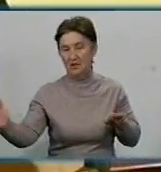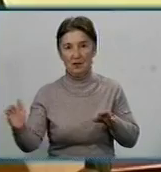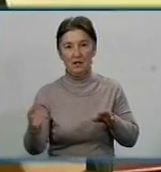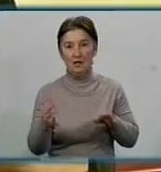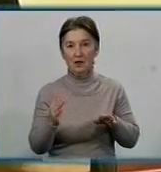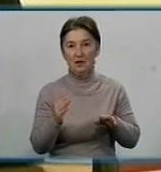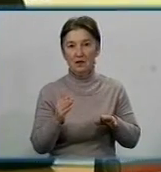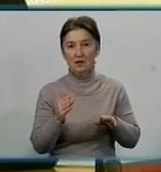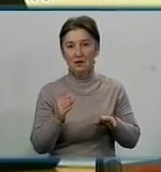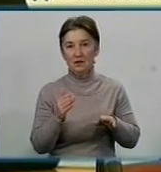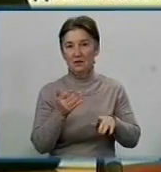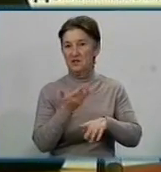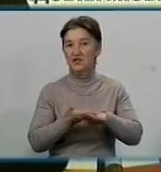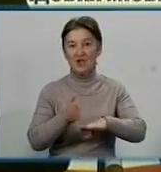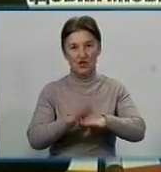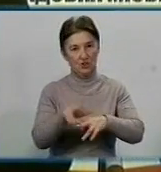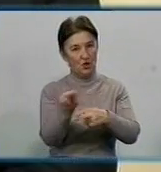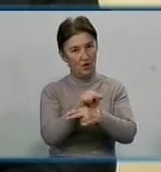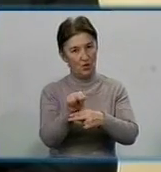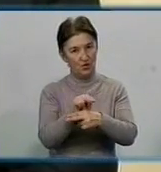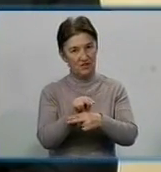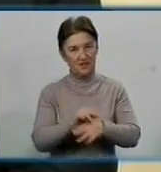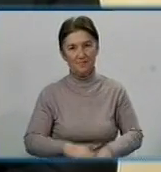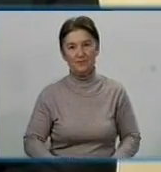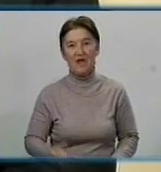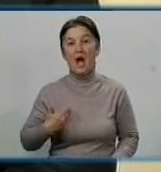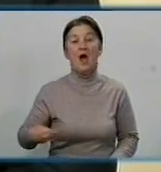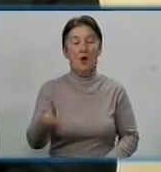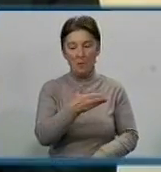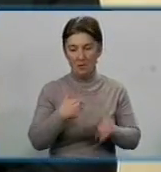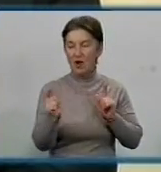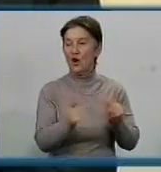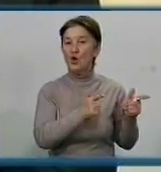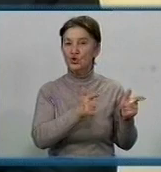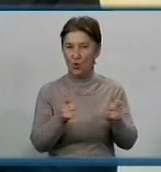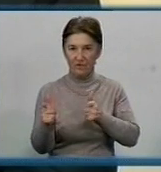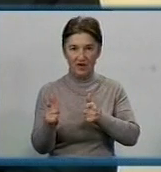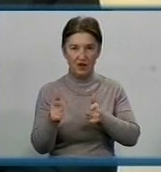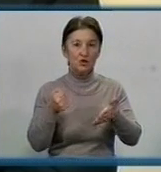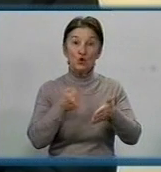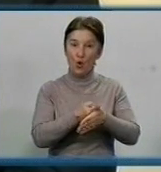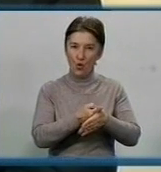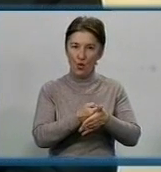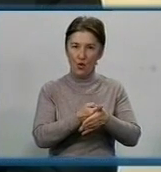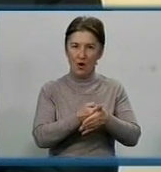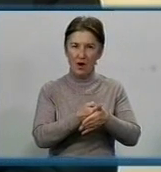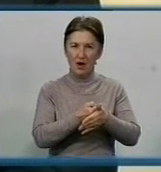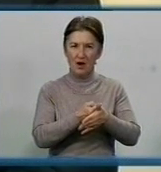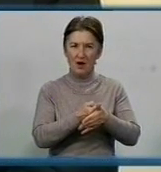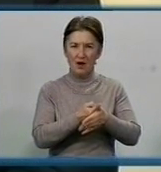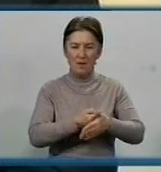перебіг, дуже тяжко лікується. Ми готові до перевищення цих